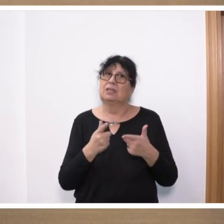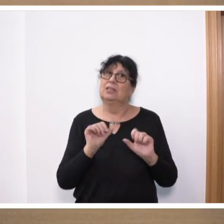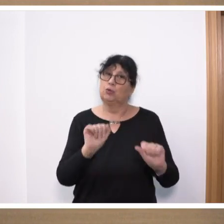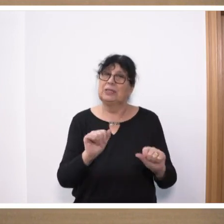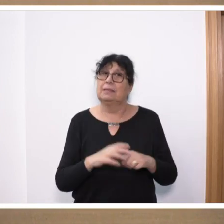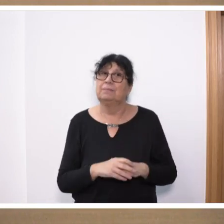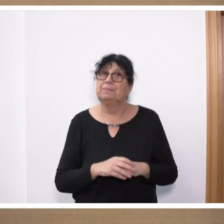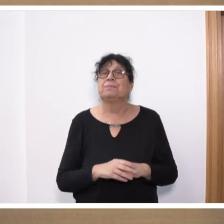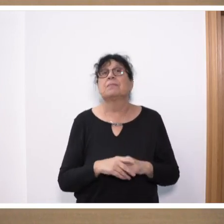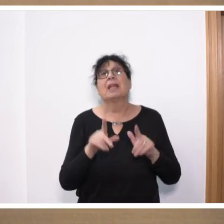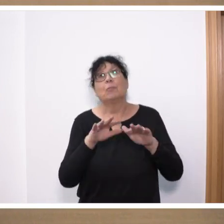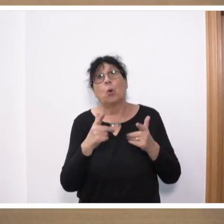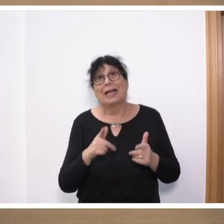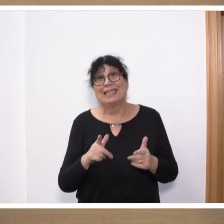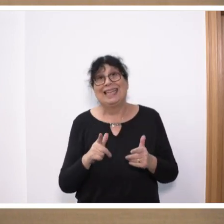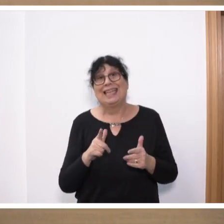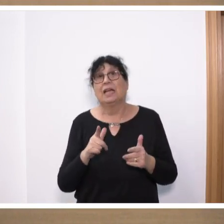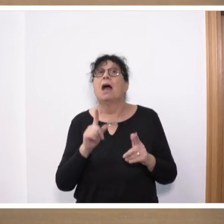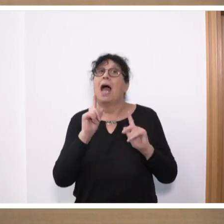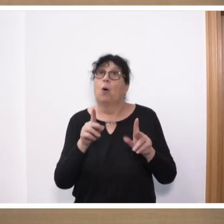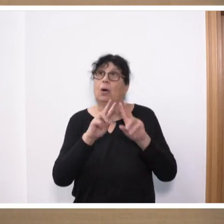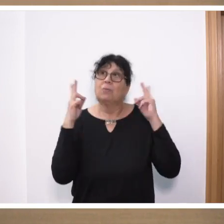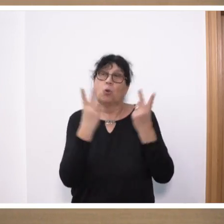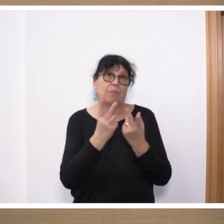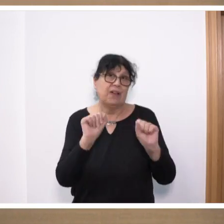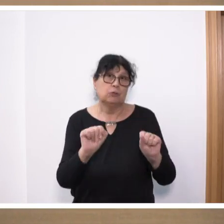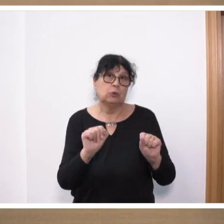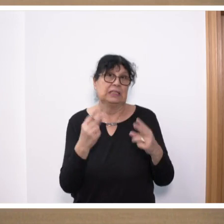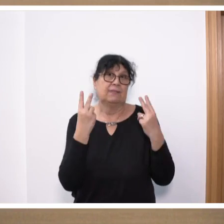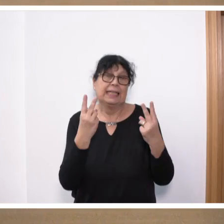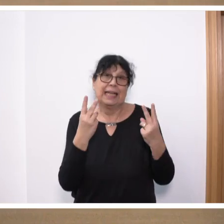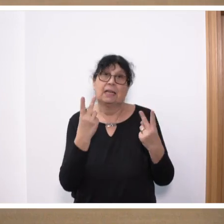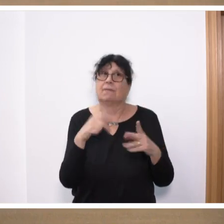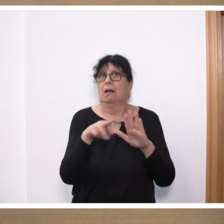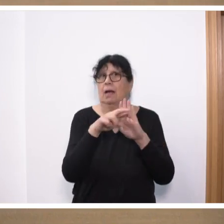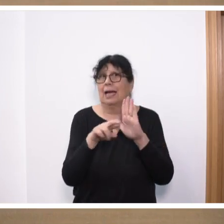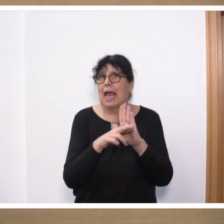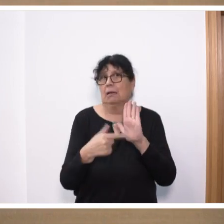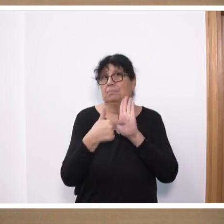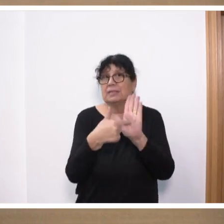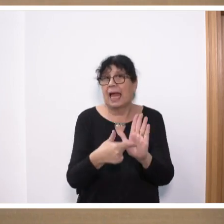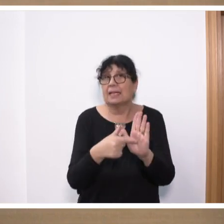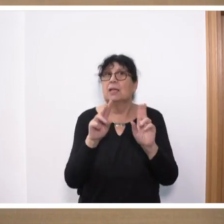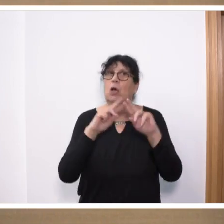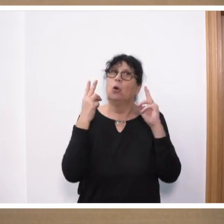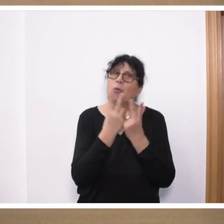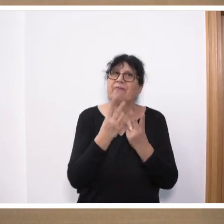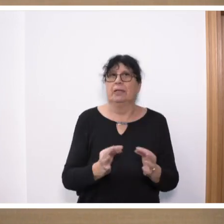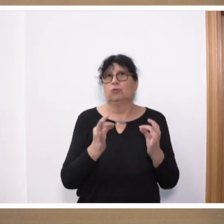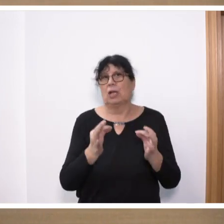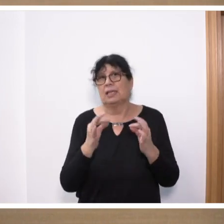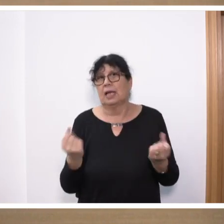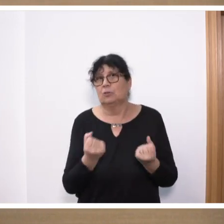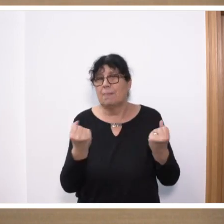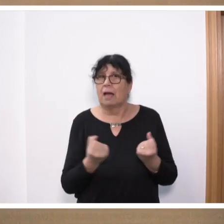schützen. Bürokratie spielt auch im Umweltschutz eine Rolle, da die Regelungen darauf abzielen, Umweltstandards zu setzen